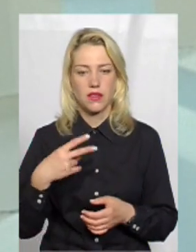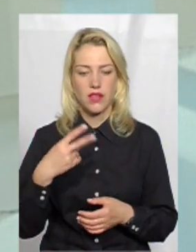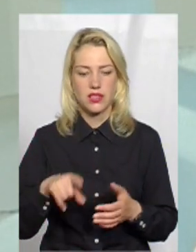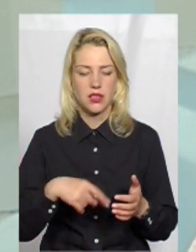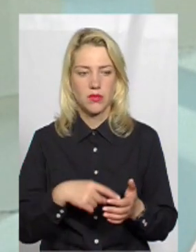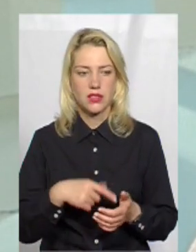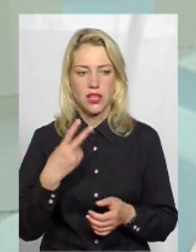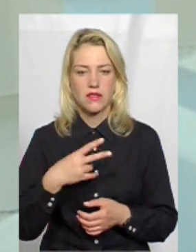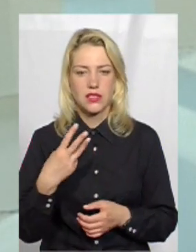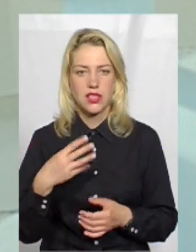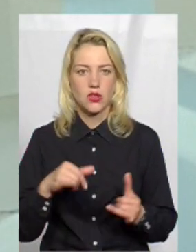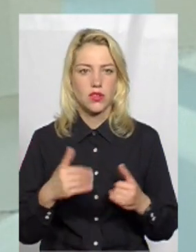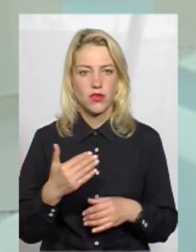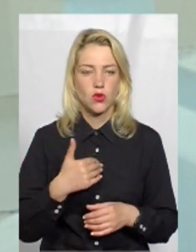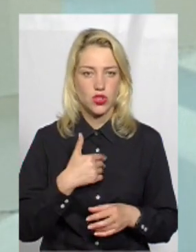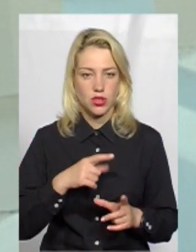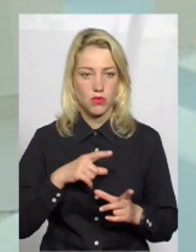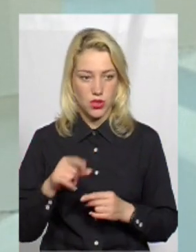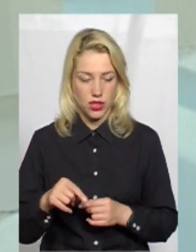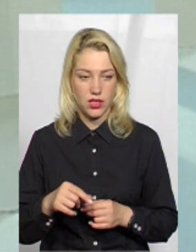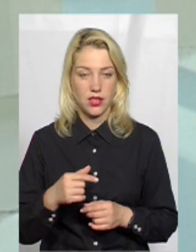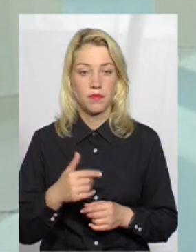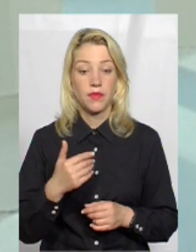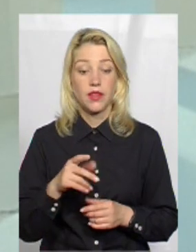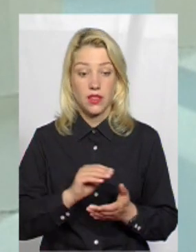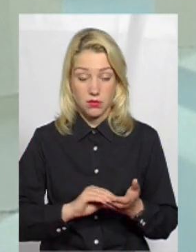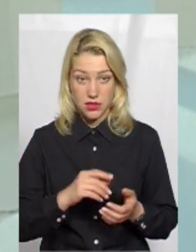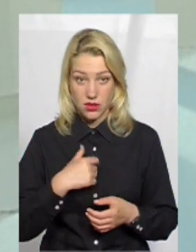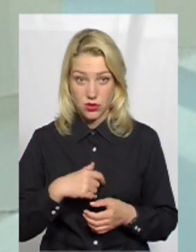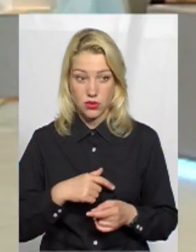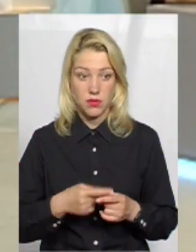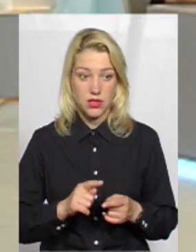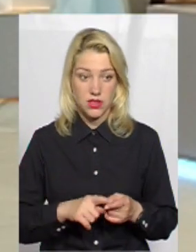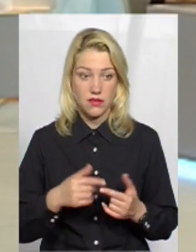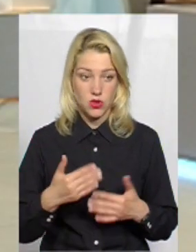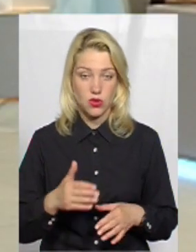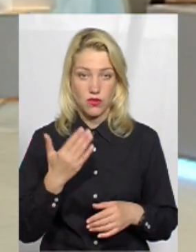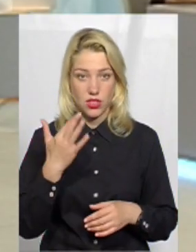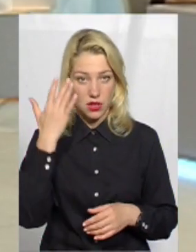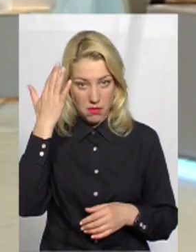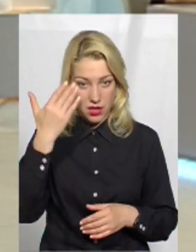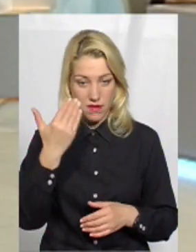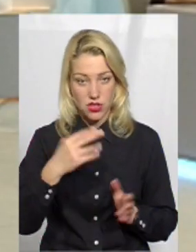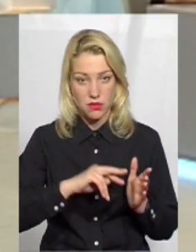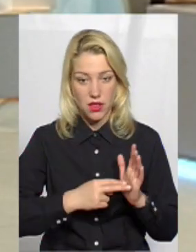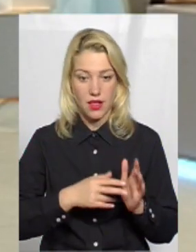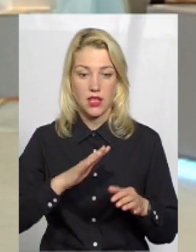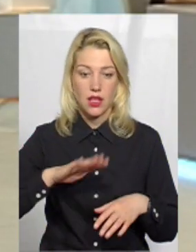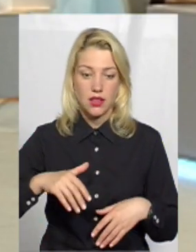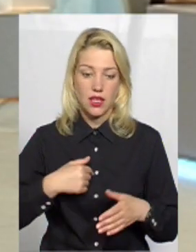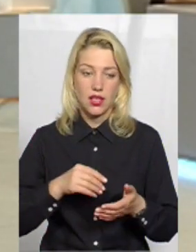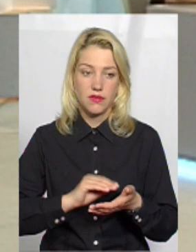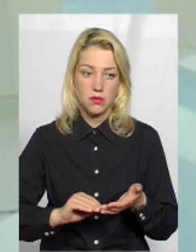місць, 20 країн, куди ви хочете поїхати. Ви написали собі, це вже не ваше мрію, це вже ваші плани. Далі ви просто